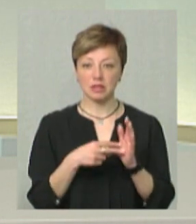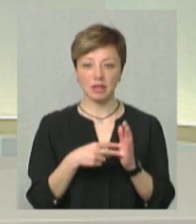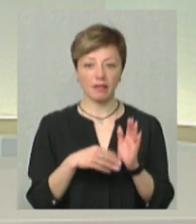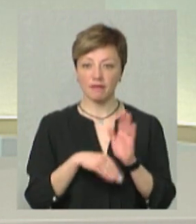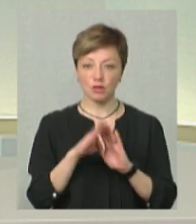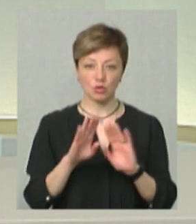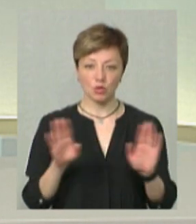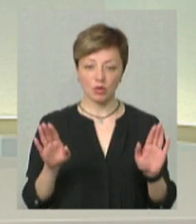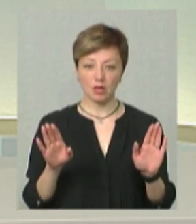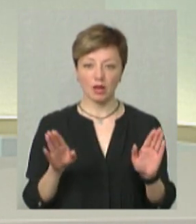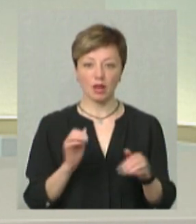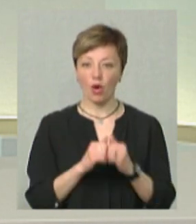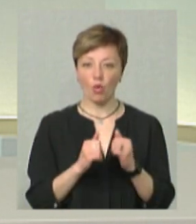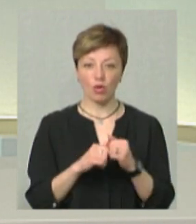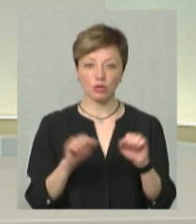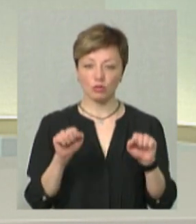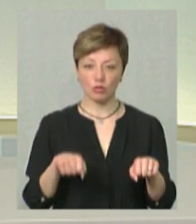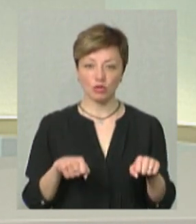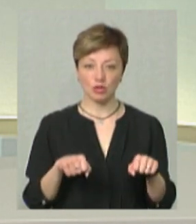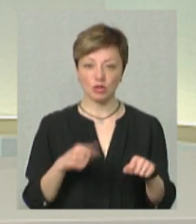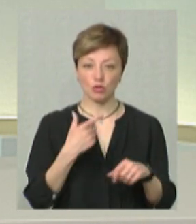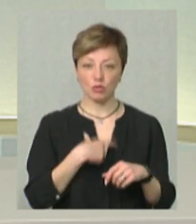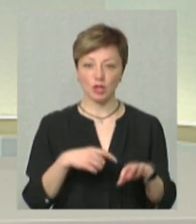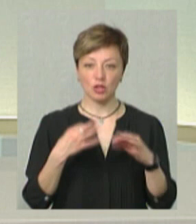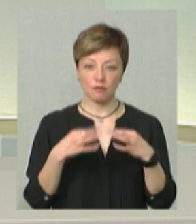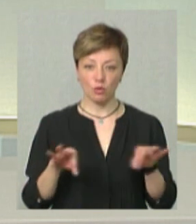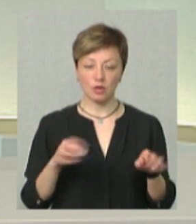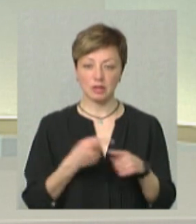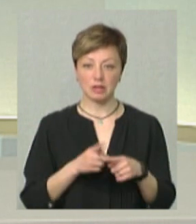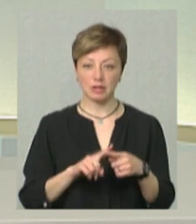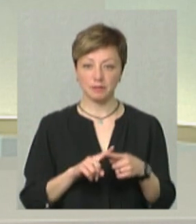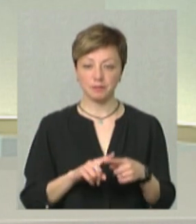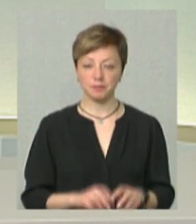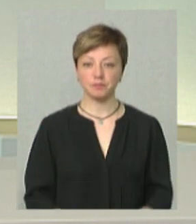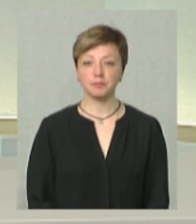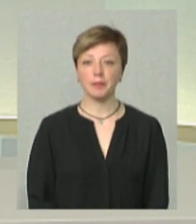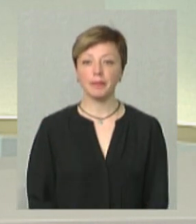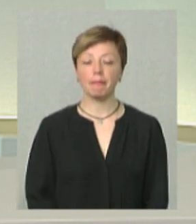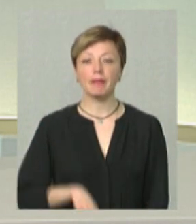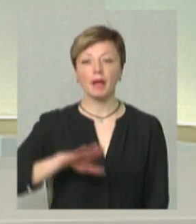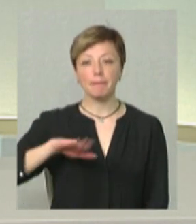невисокі. Ні кожен може собі дозволити це. Після цього мені